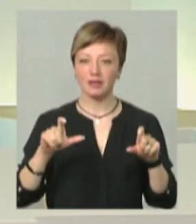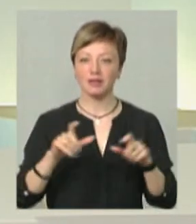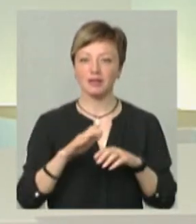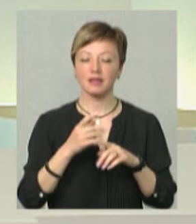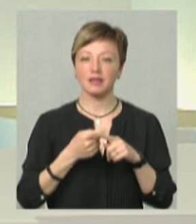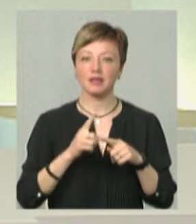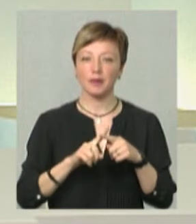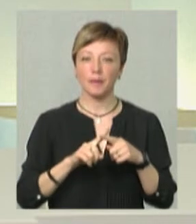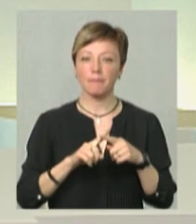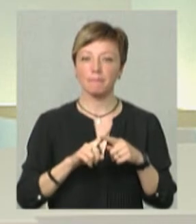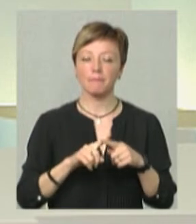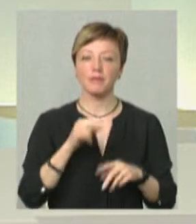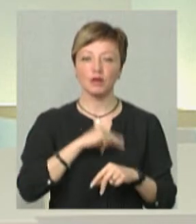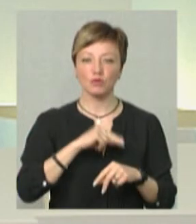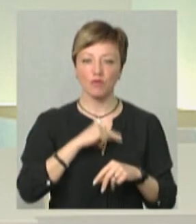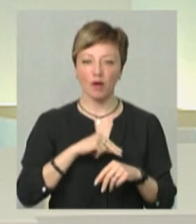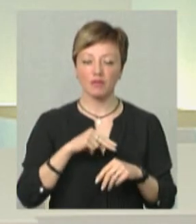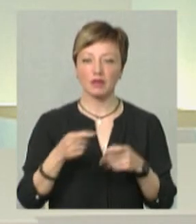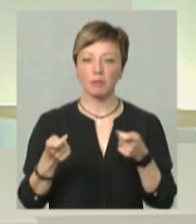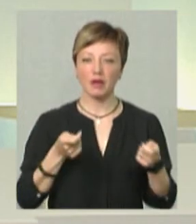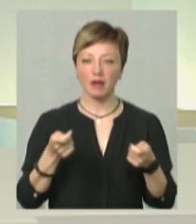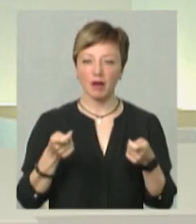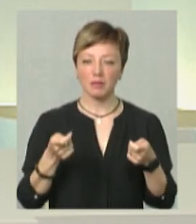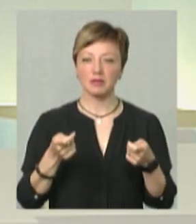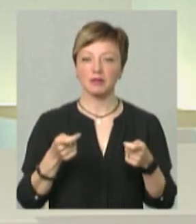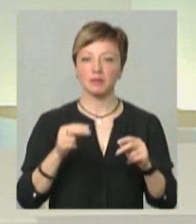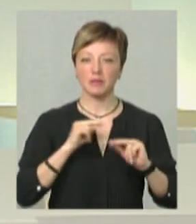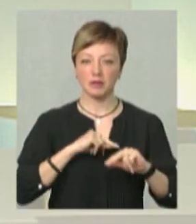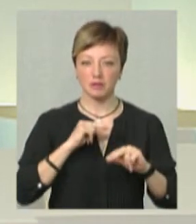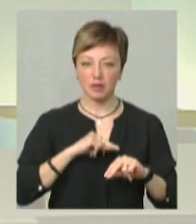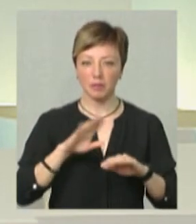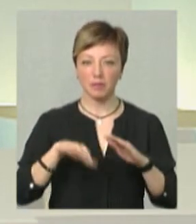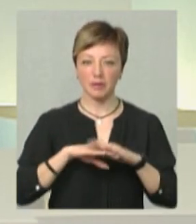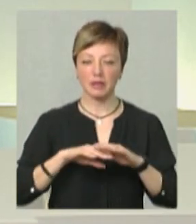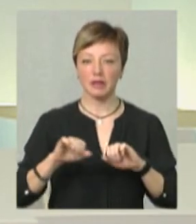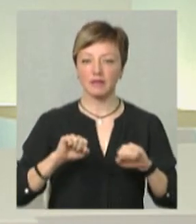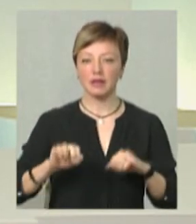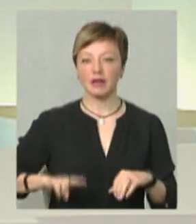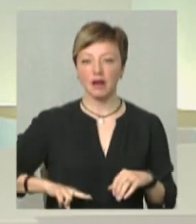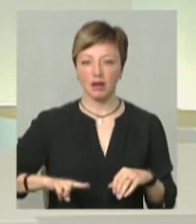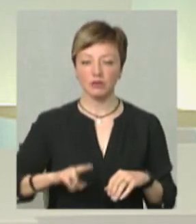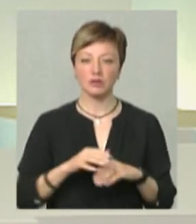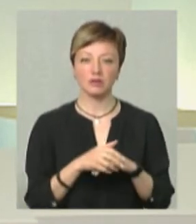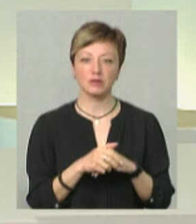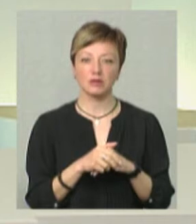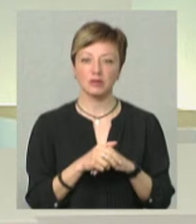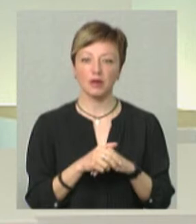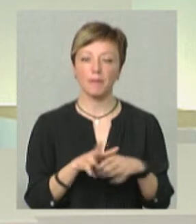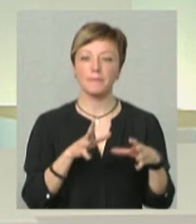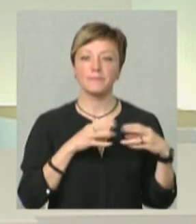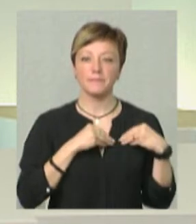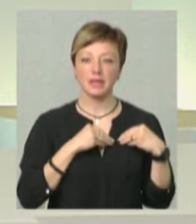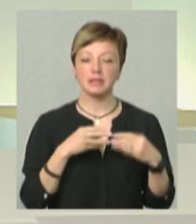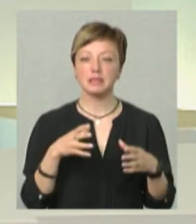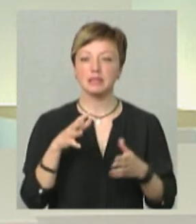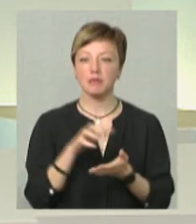логотип цієї компанії. І працював, зокрема, в департаменті управління персоналом під керівництвом директора департамента Тьокіна Дмитра Миколаївича. Ми